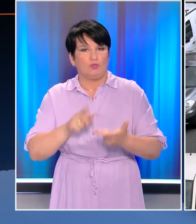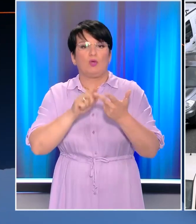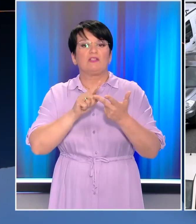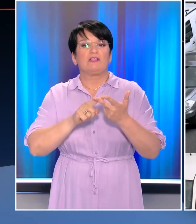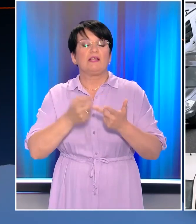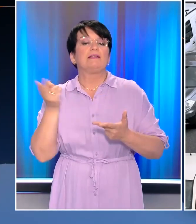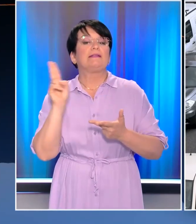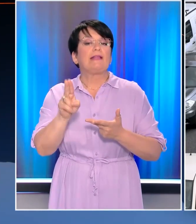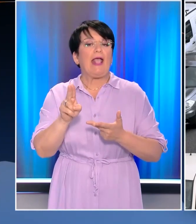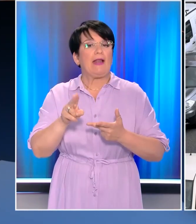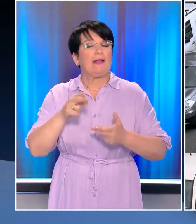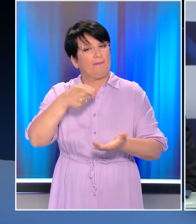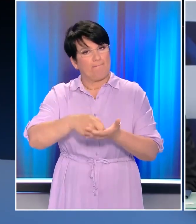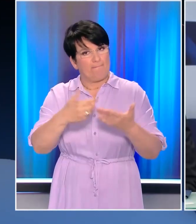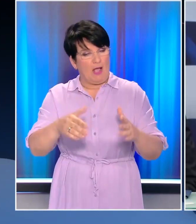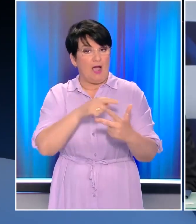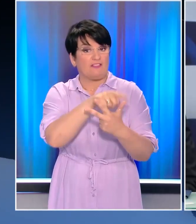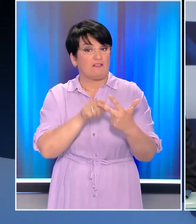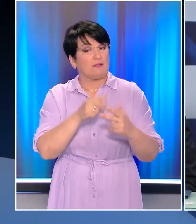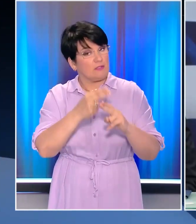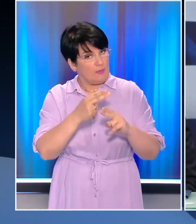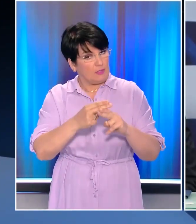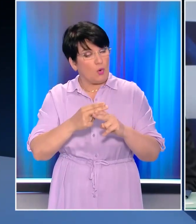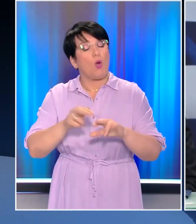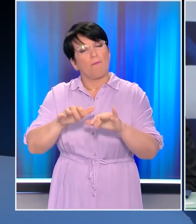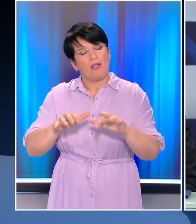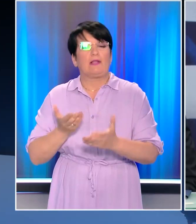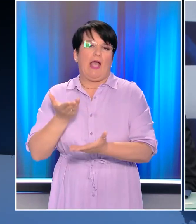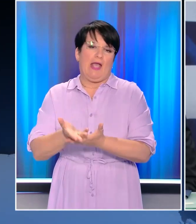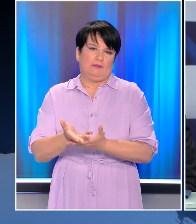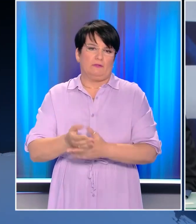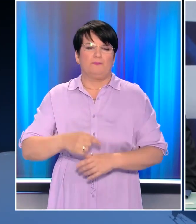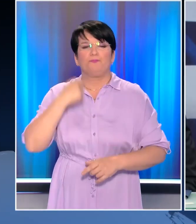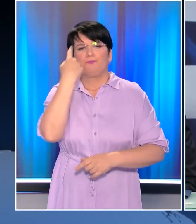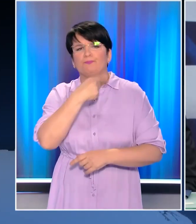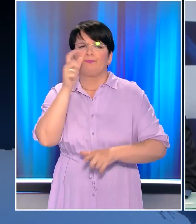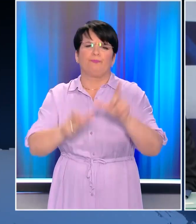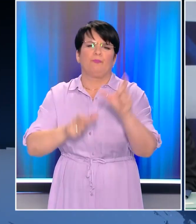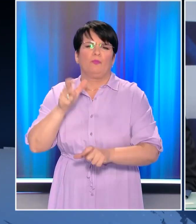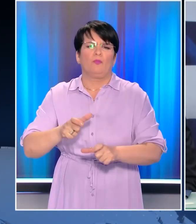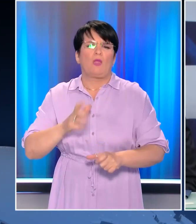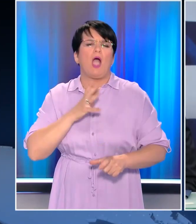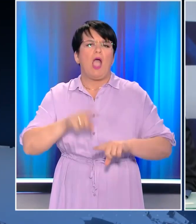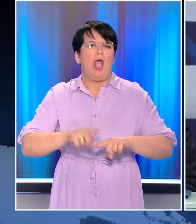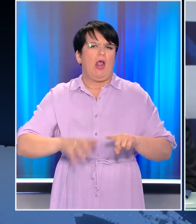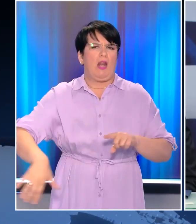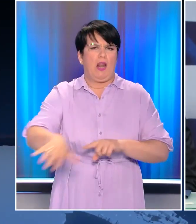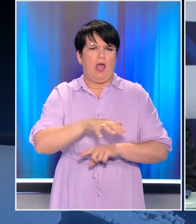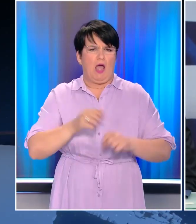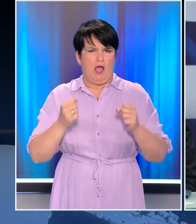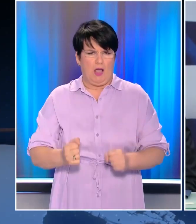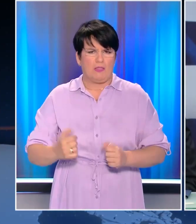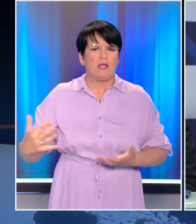πληρώσει τα φετινά τέλη κυκλοφορίας. Επιλέξιμα είναι φυσικά πρόσωπα. Φορολογική κάτοικη Ελλάδος. Με